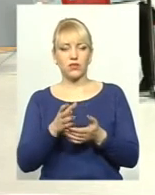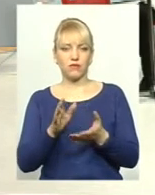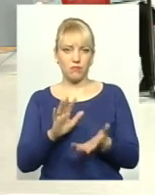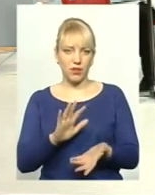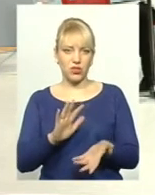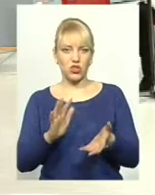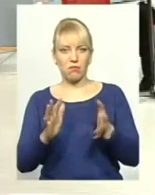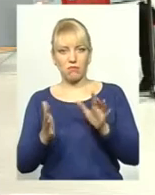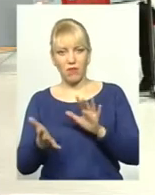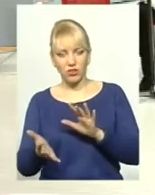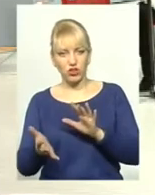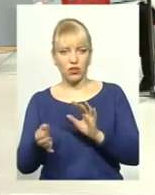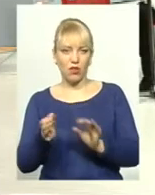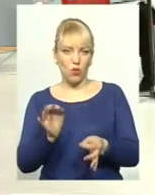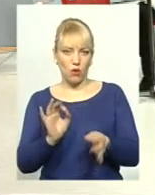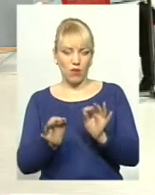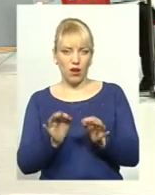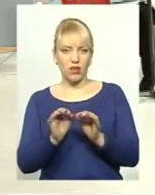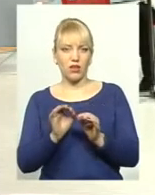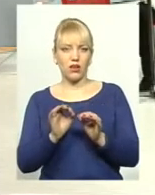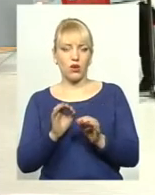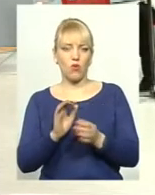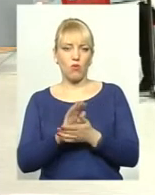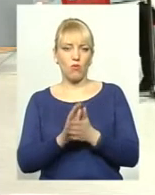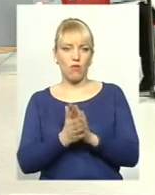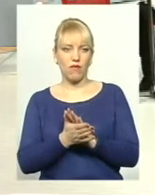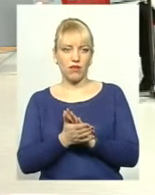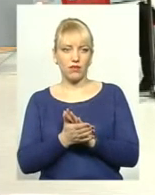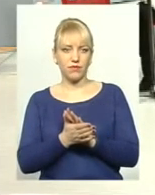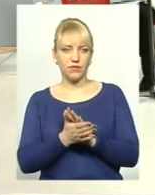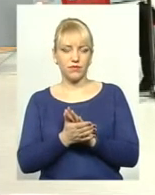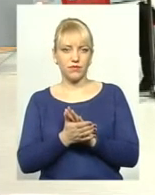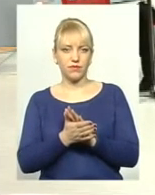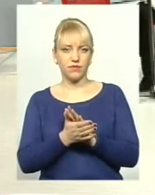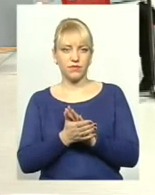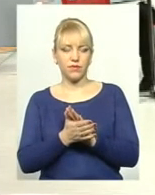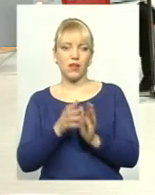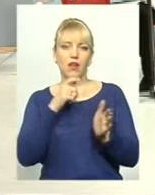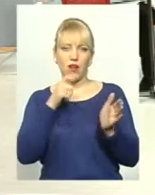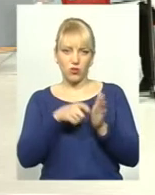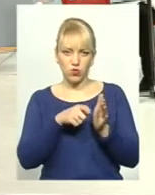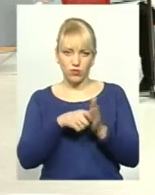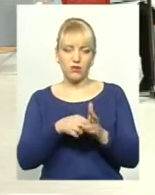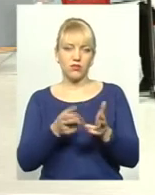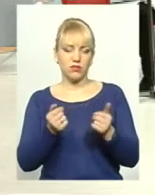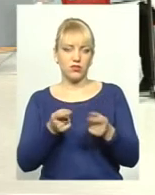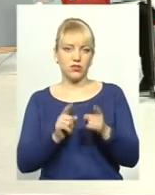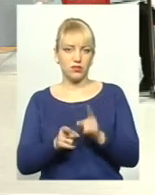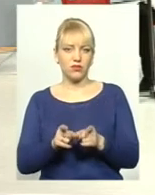нормальних умовах. Дерев'яна підлога, харчування, дійсно,